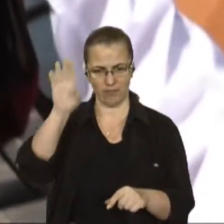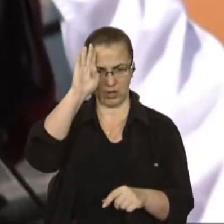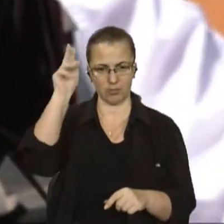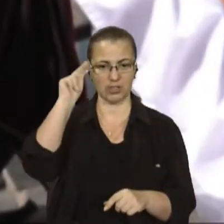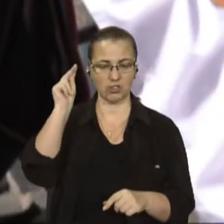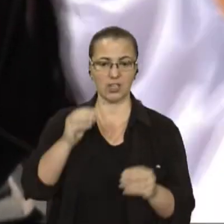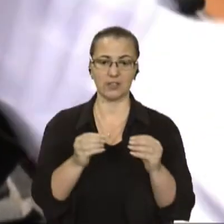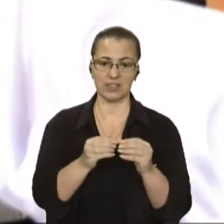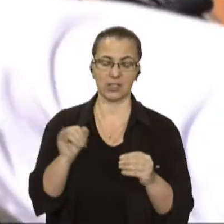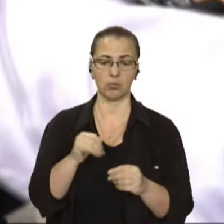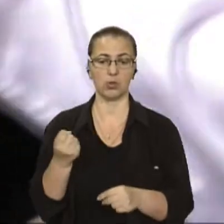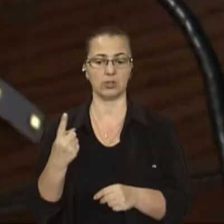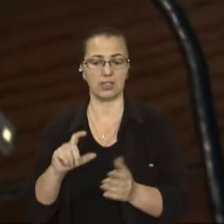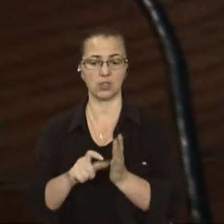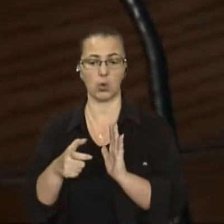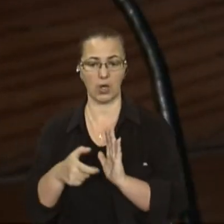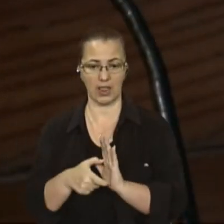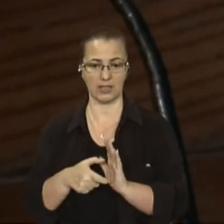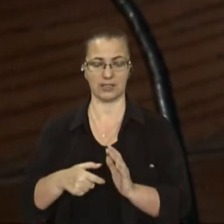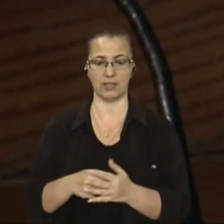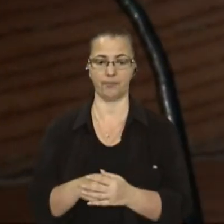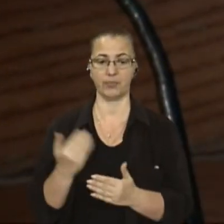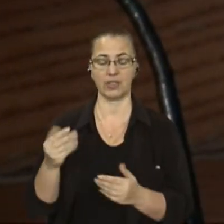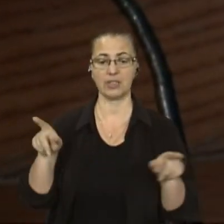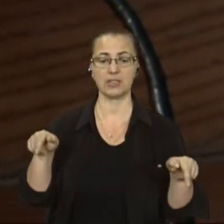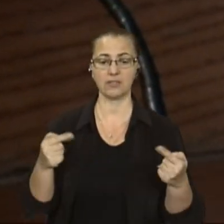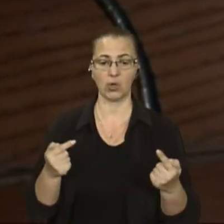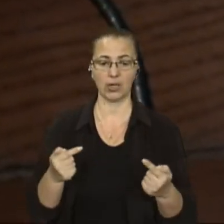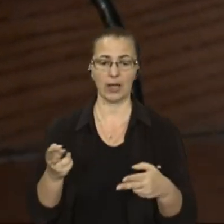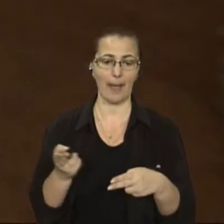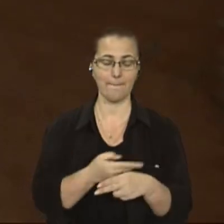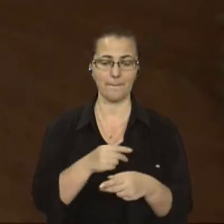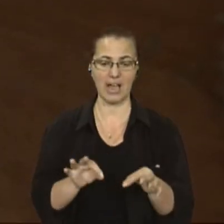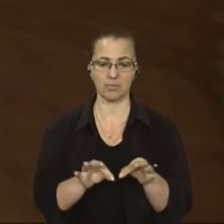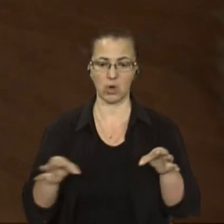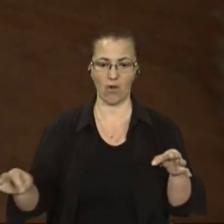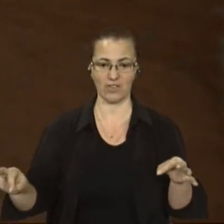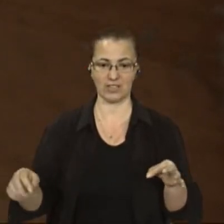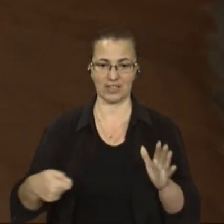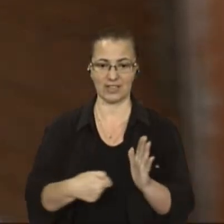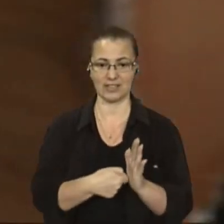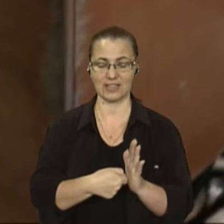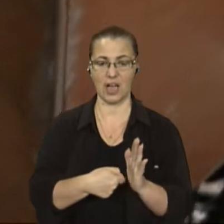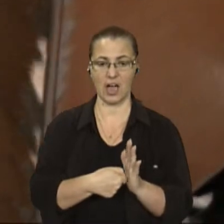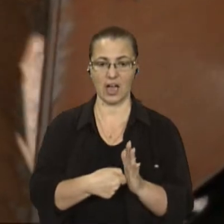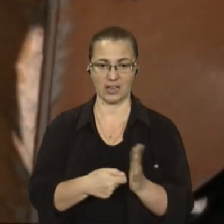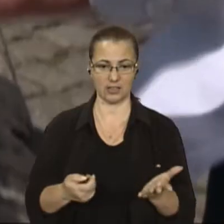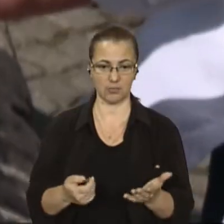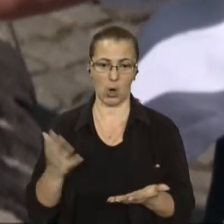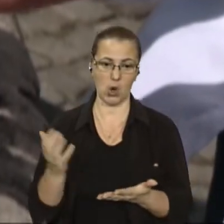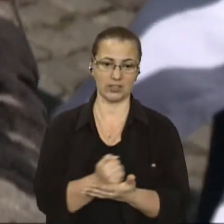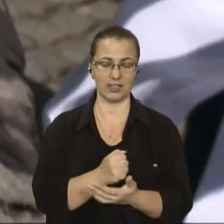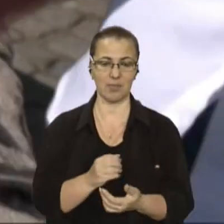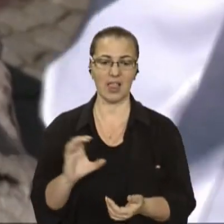навчаються в 10 та 11 класах відповідно. Вони створили безпровідний зарядний пристрій. За нього на конкурсі отримали срібло.